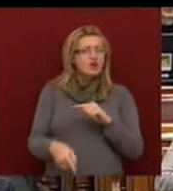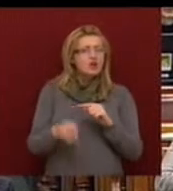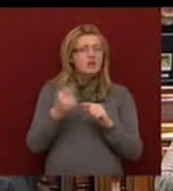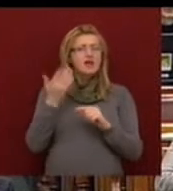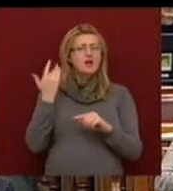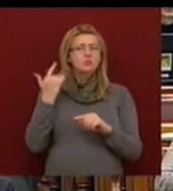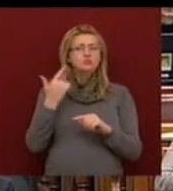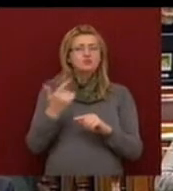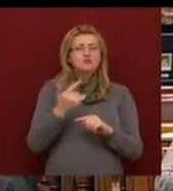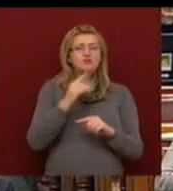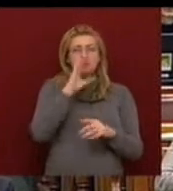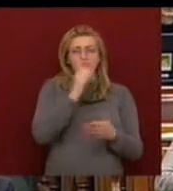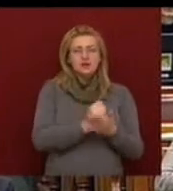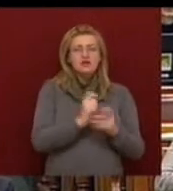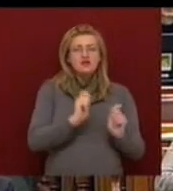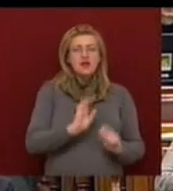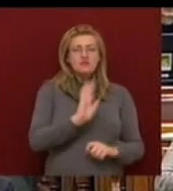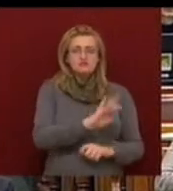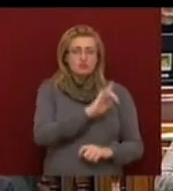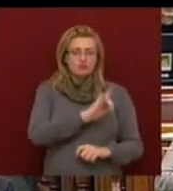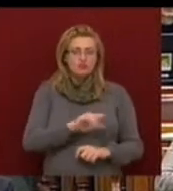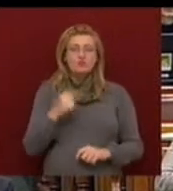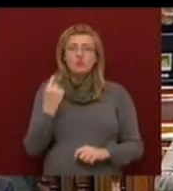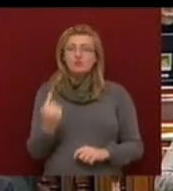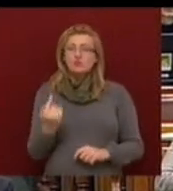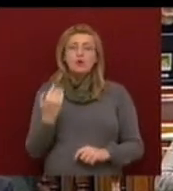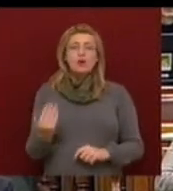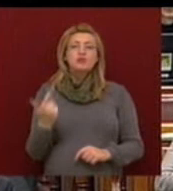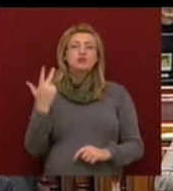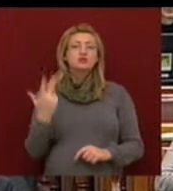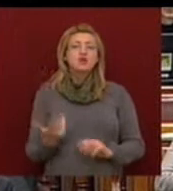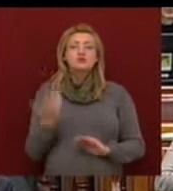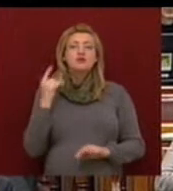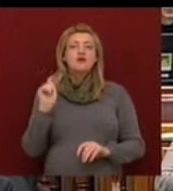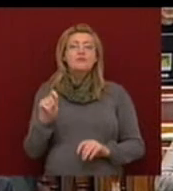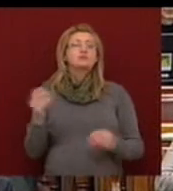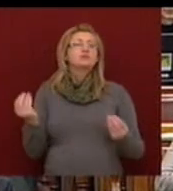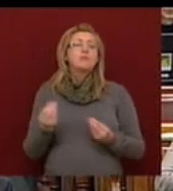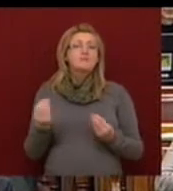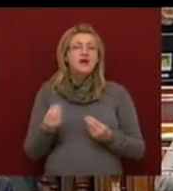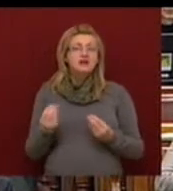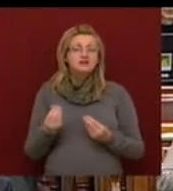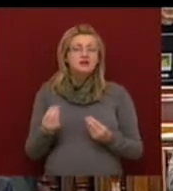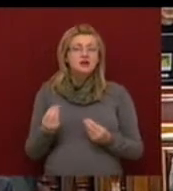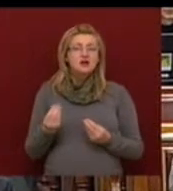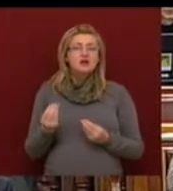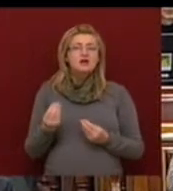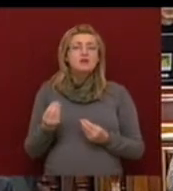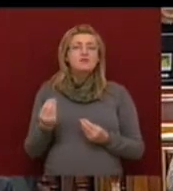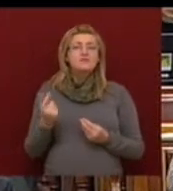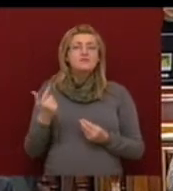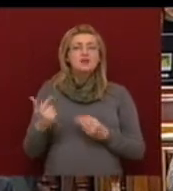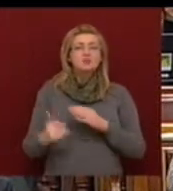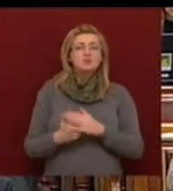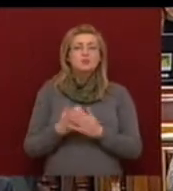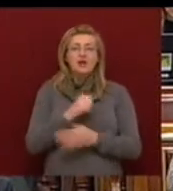húsz év kudarcait jellemezte. Önök azért kaptak kétharmadot tavaly áprilisban, azért juttatott be két új